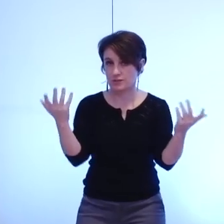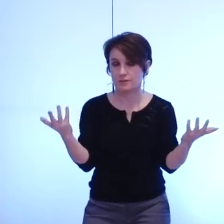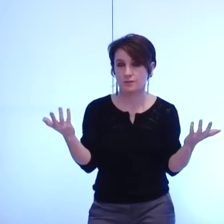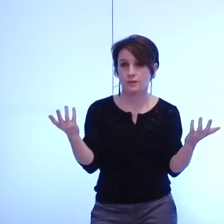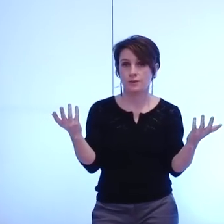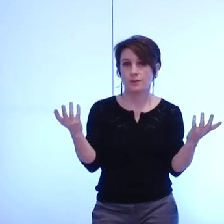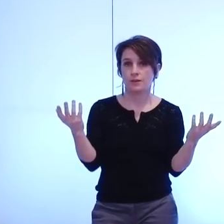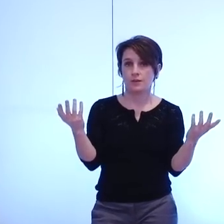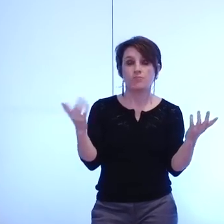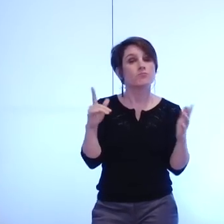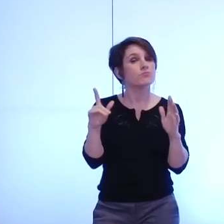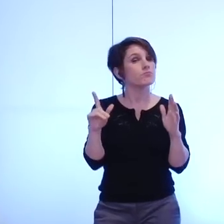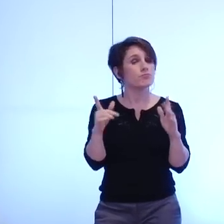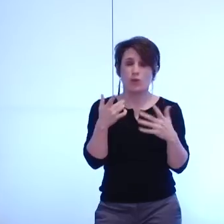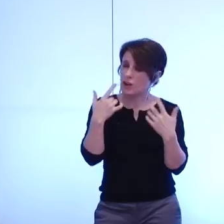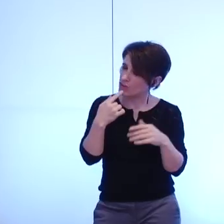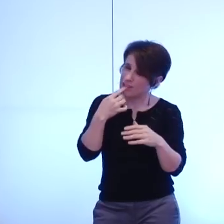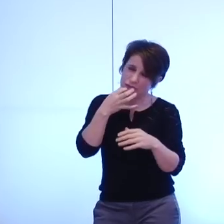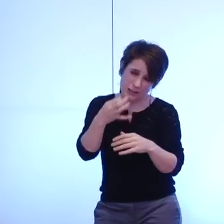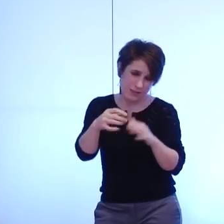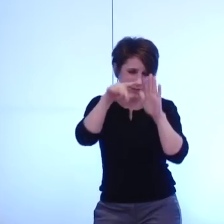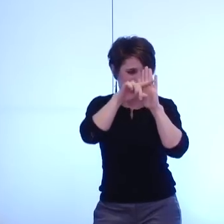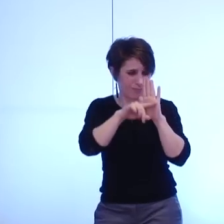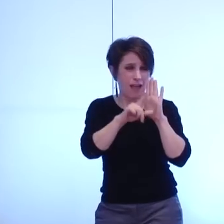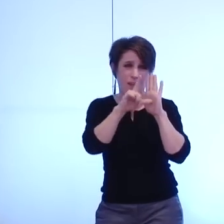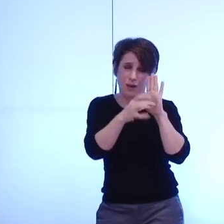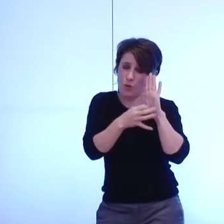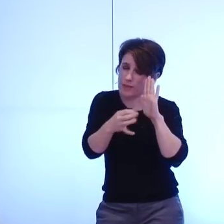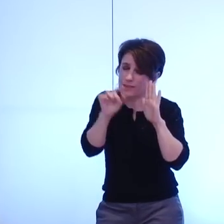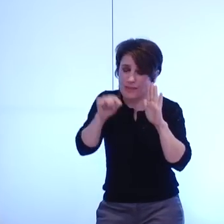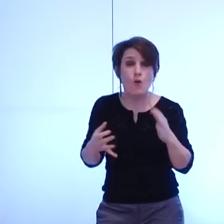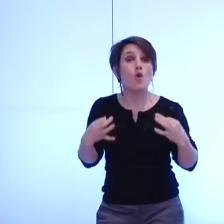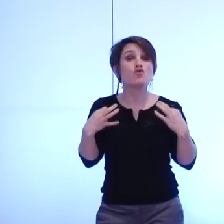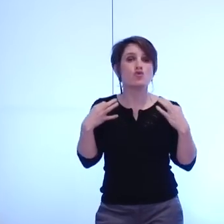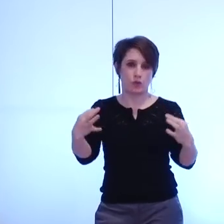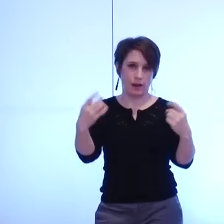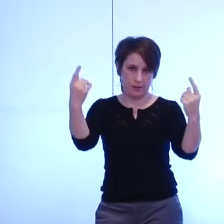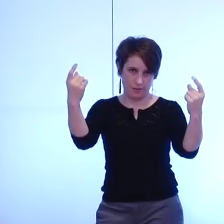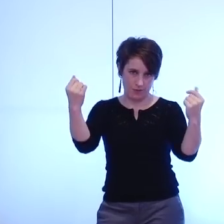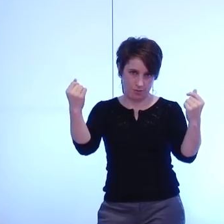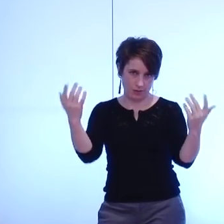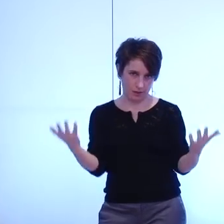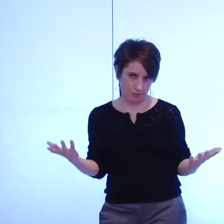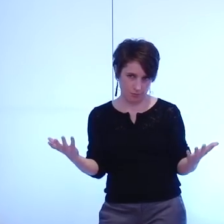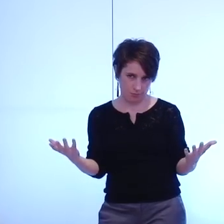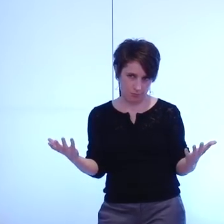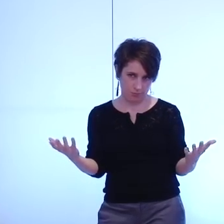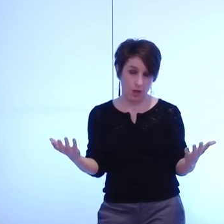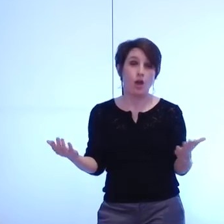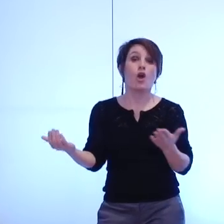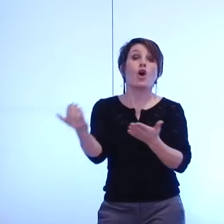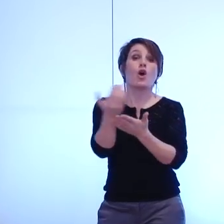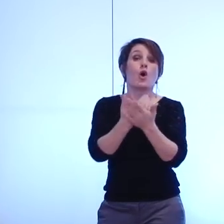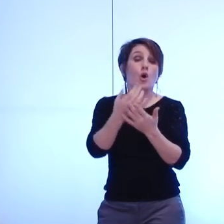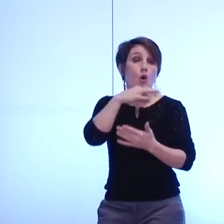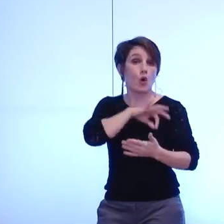principe de neutralité financière sur lequel s'engagent les travaux du passage en métropole les recettes qui sont transférées à